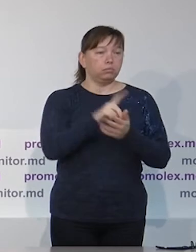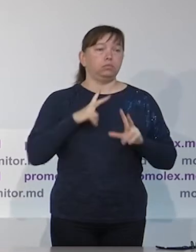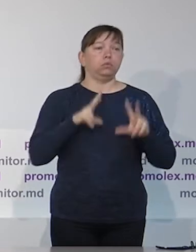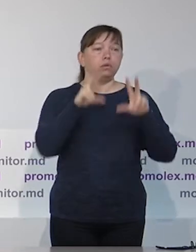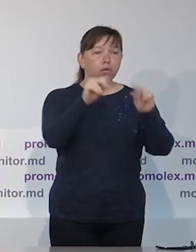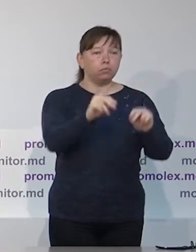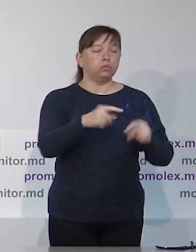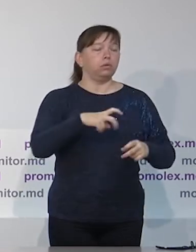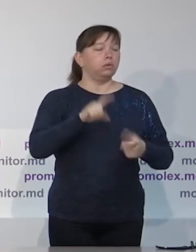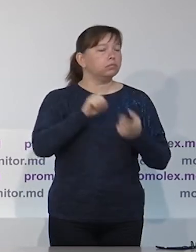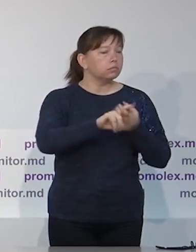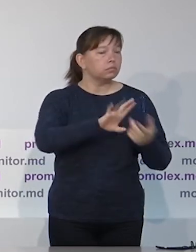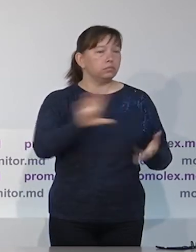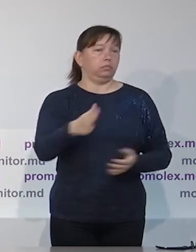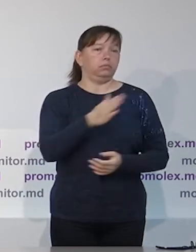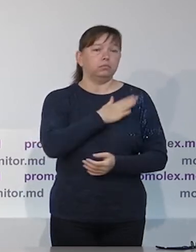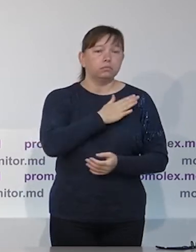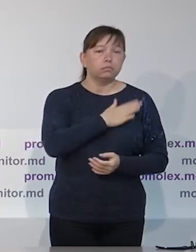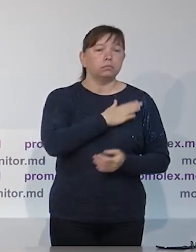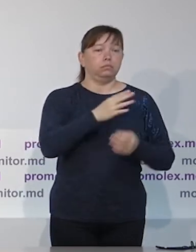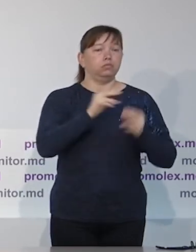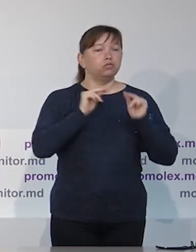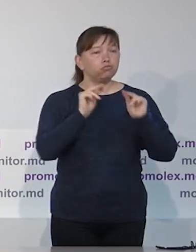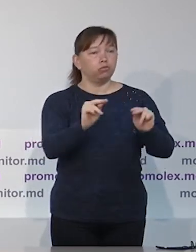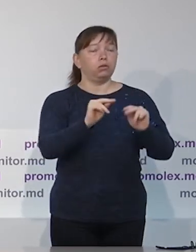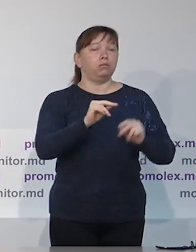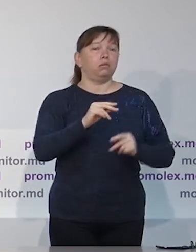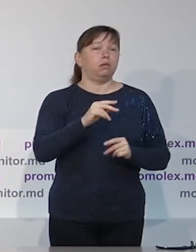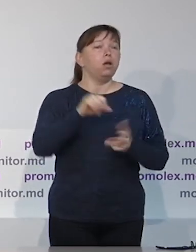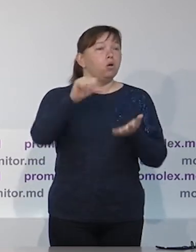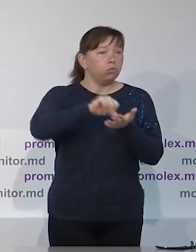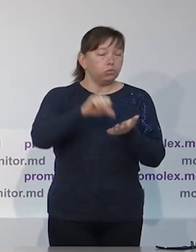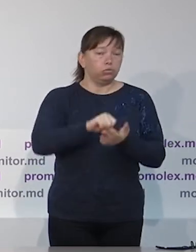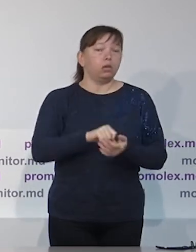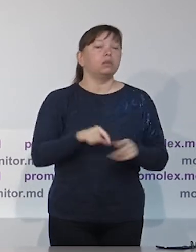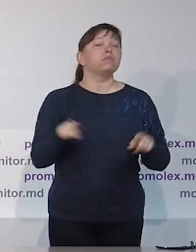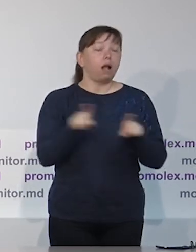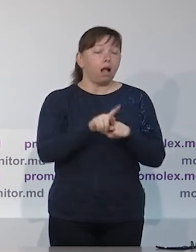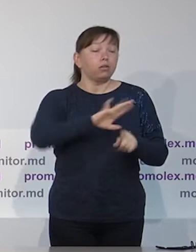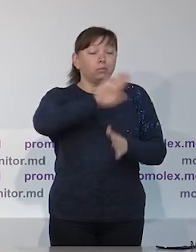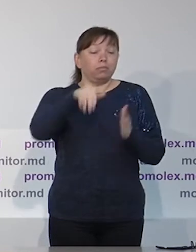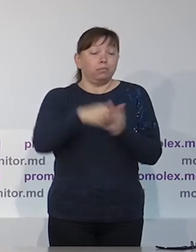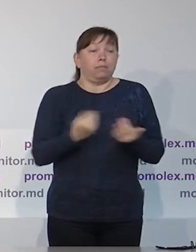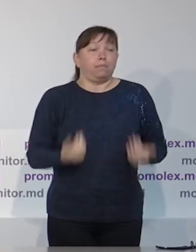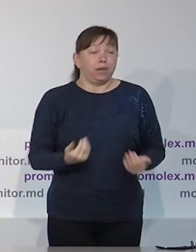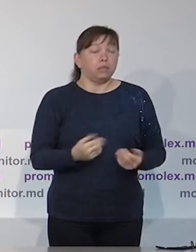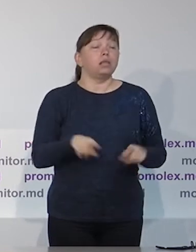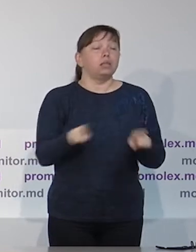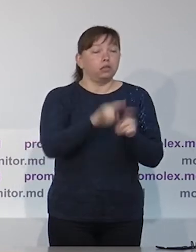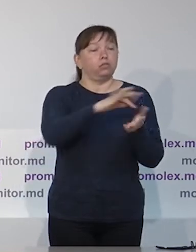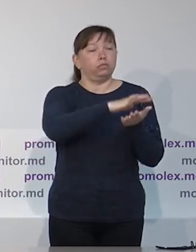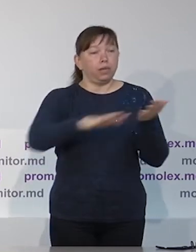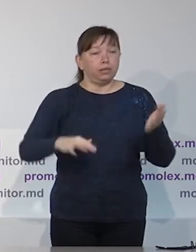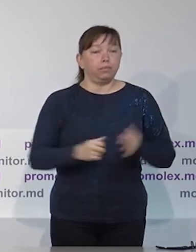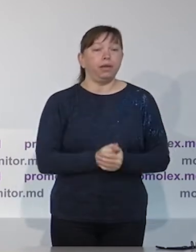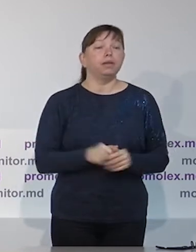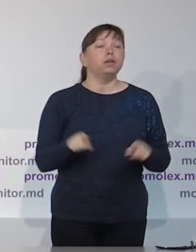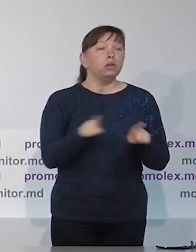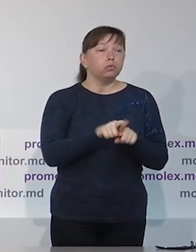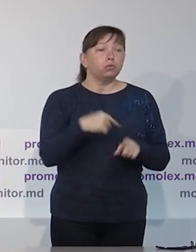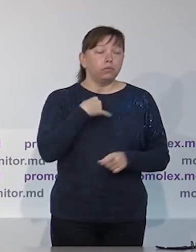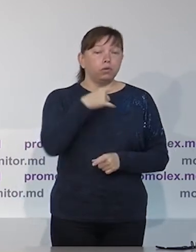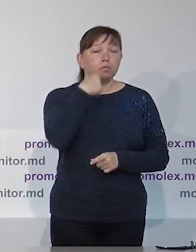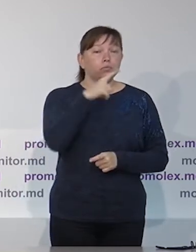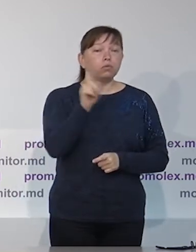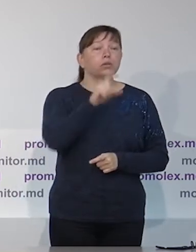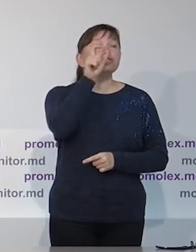кодекс поведения наблюдателей, в котором возьмут на себя обязательства, действовать независимо,